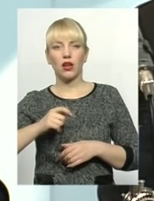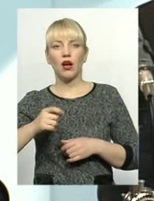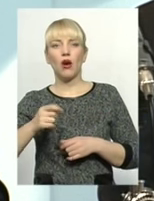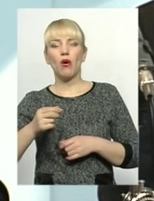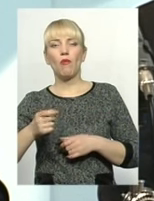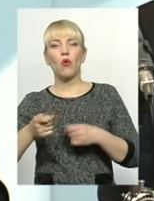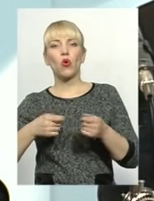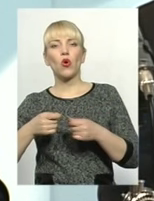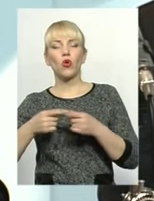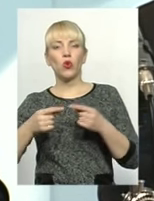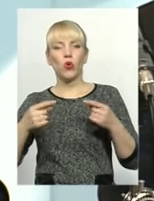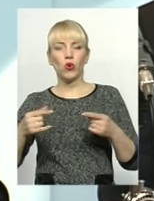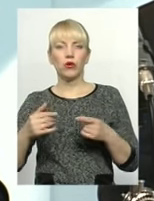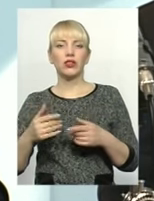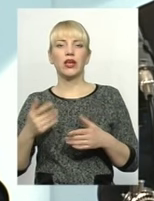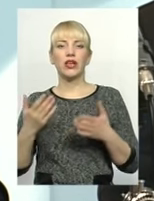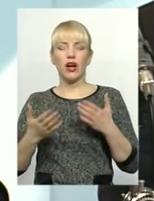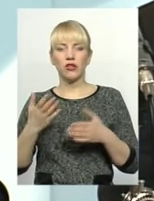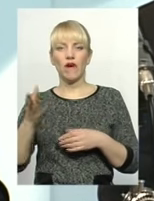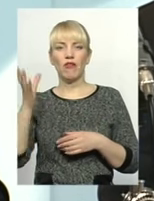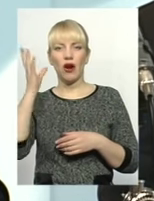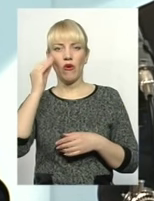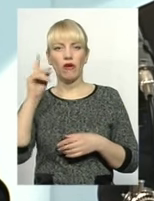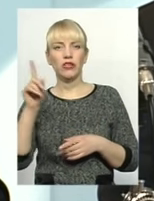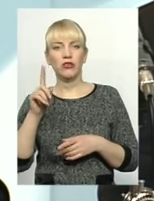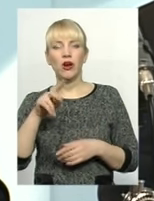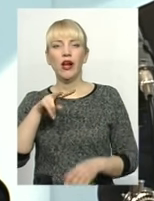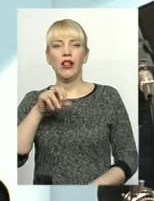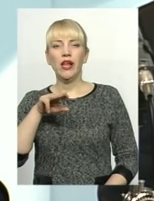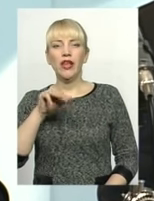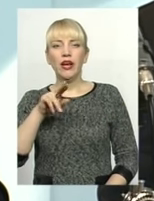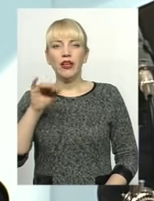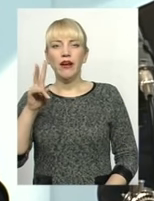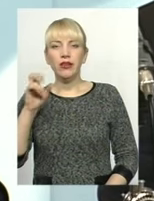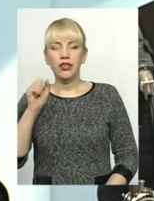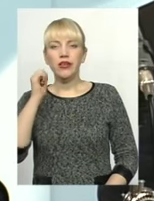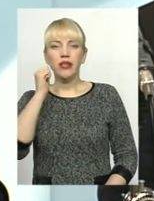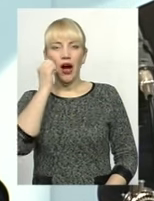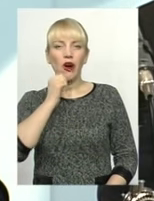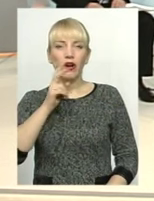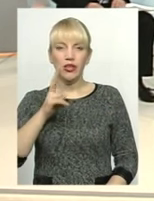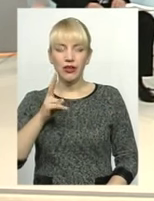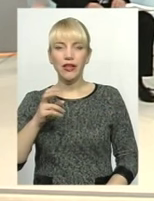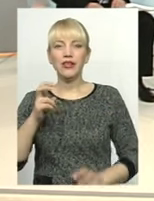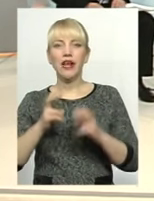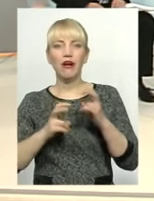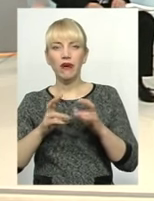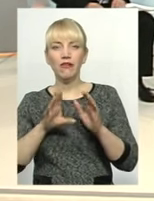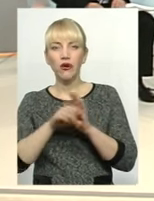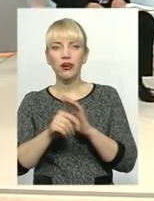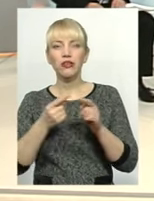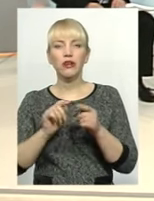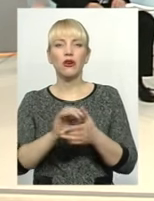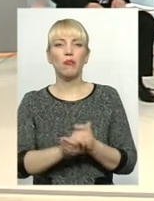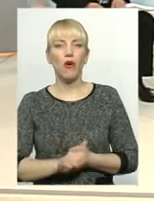і інші. Тому-то, якщо врахувати, що в нас Летичівський, Красилівський і Старокостянтинівський завод входять в цю корпорацію,